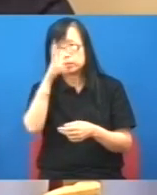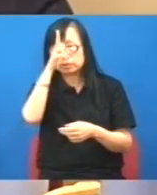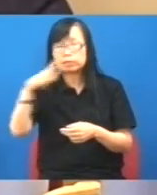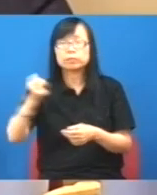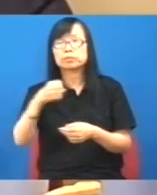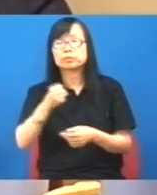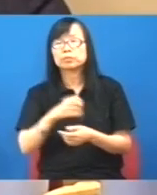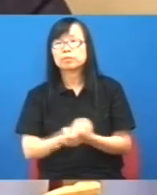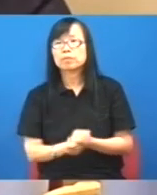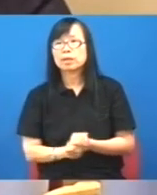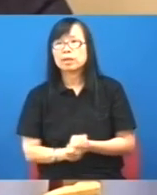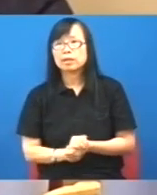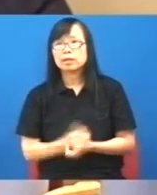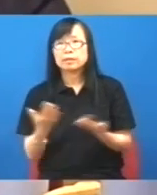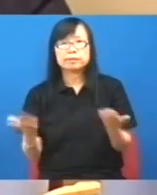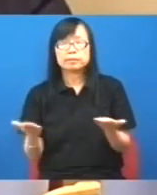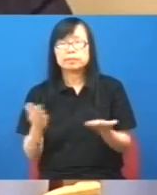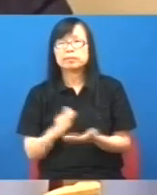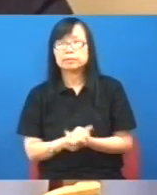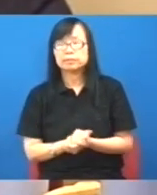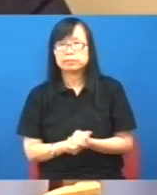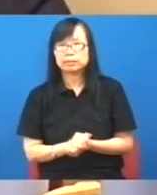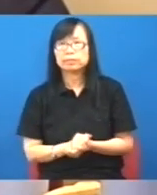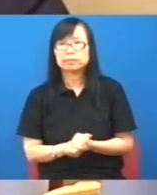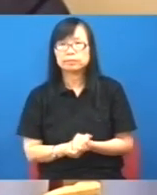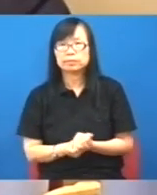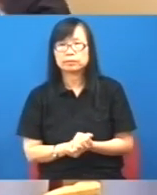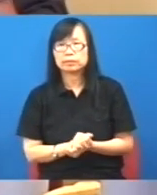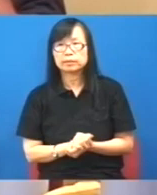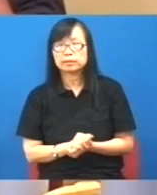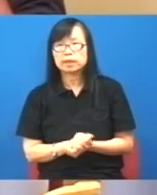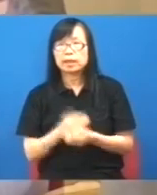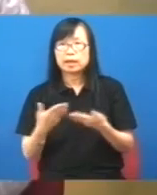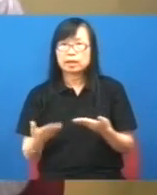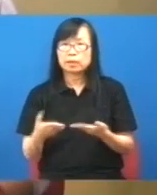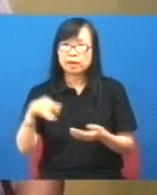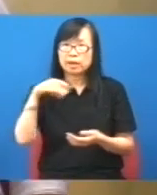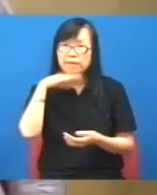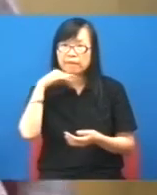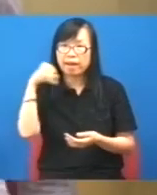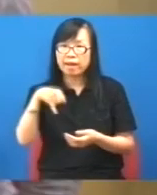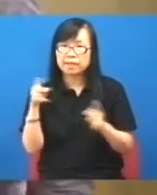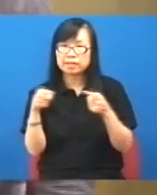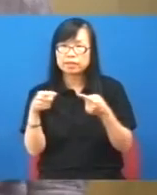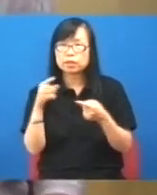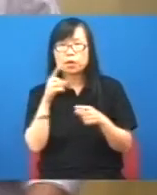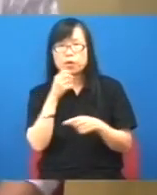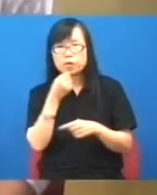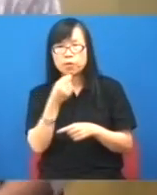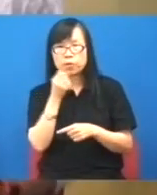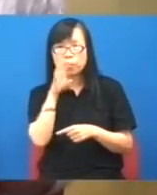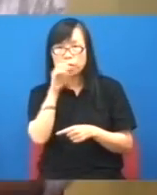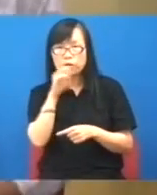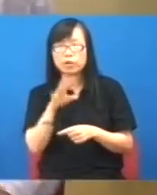這個麻煩這個真是一個非常大的漏洞我們下一節再詳細討論